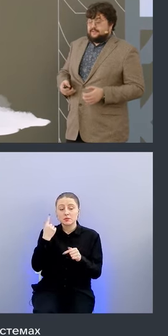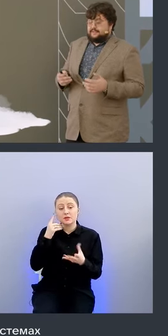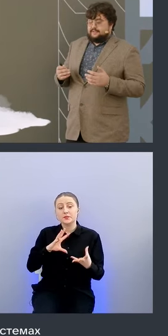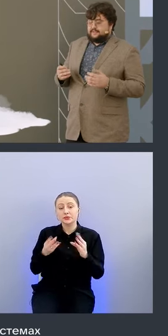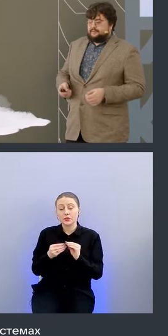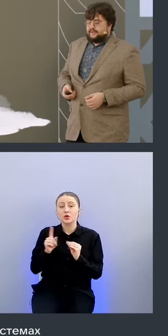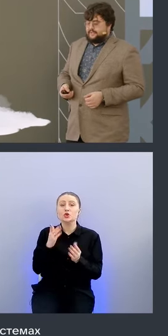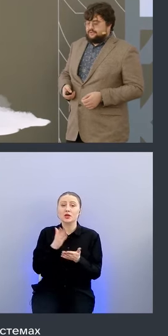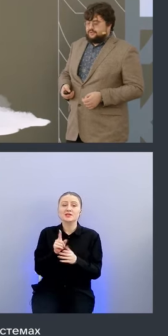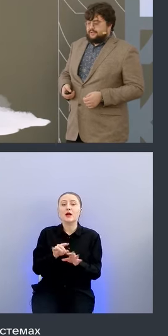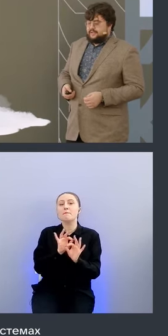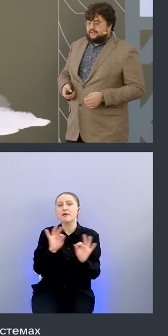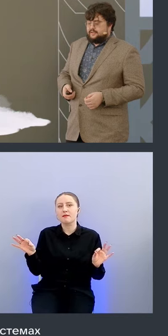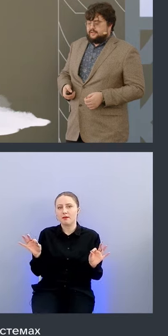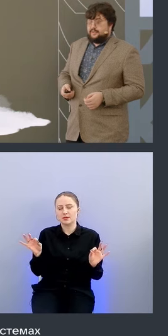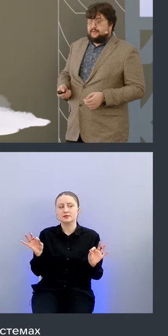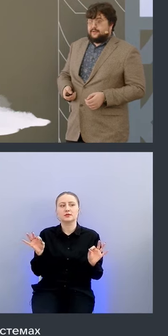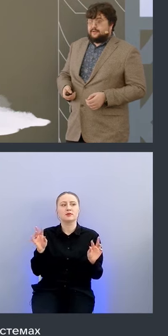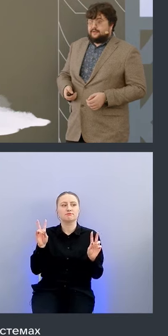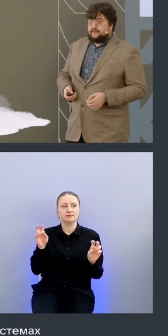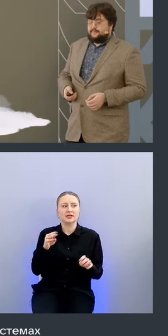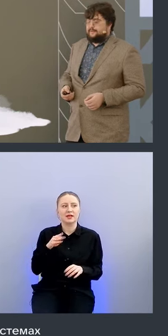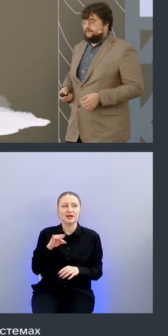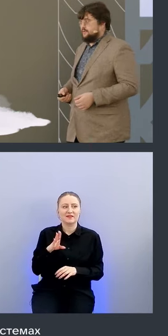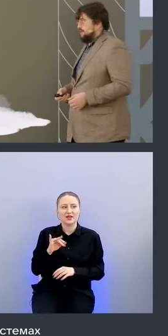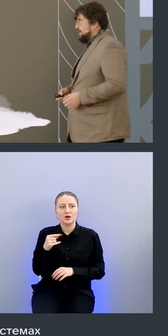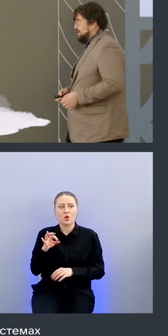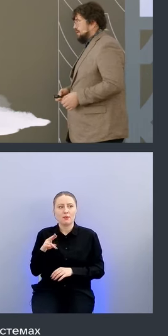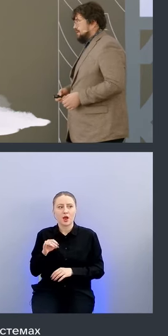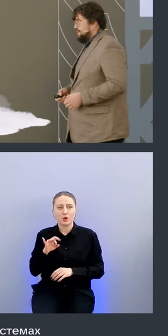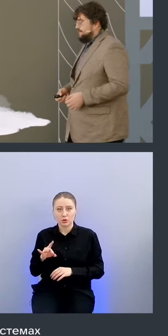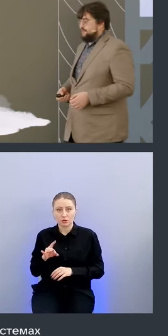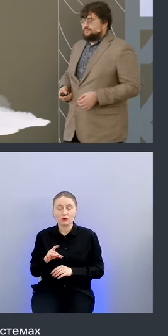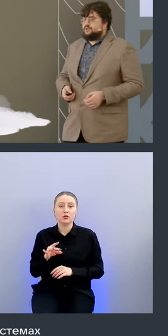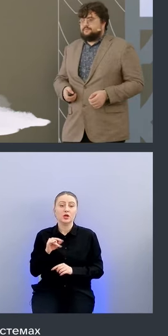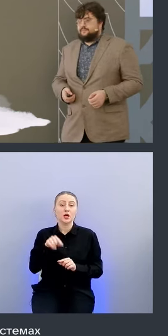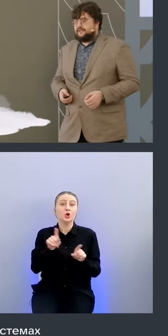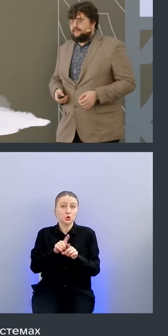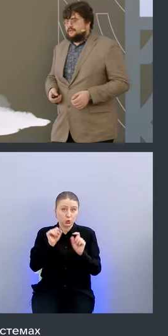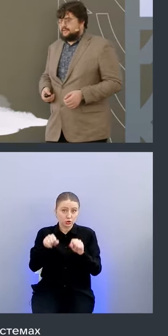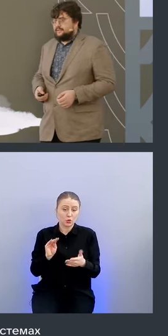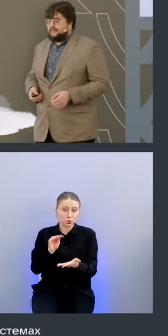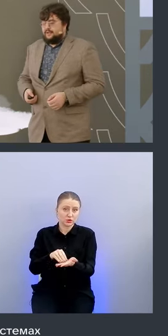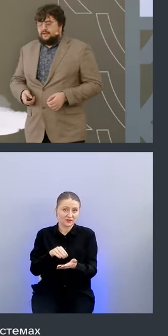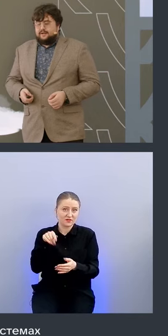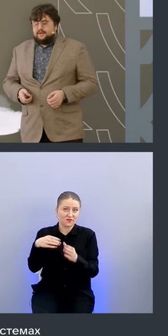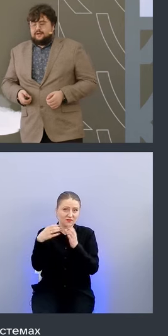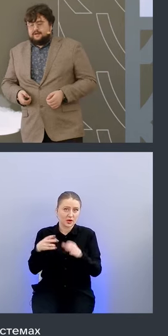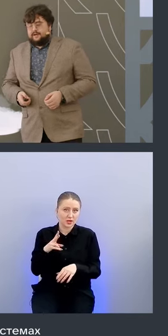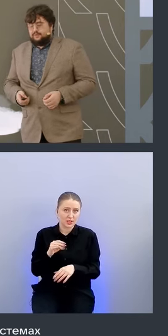есть такая прекрасная штука как 3v оператор вот и его тоже можно поставить на кластер